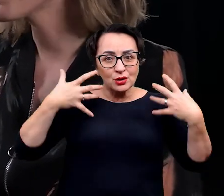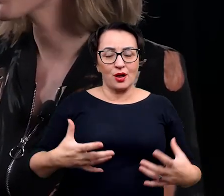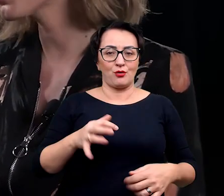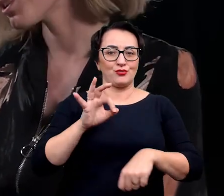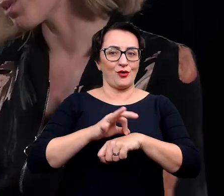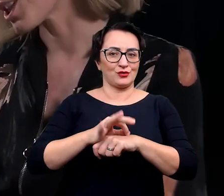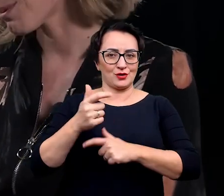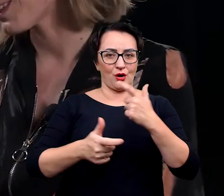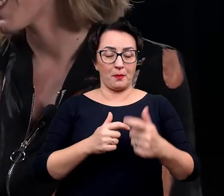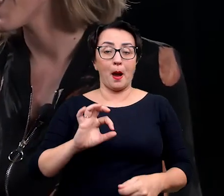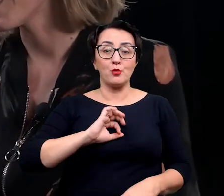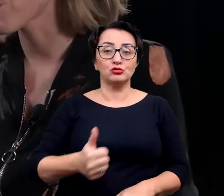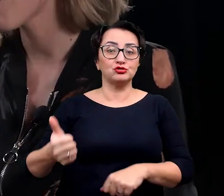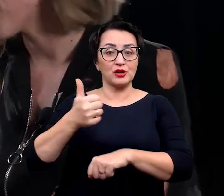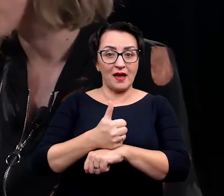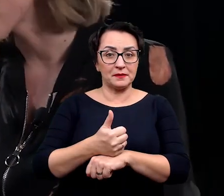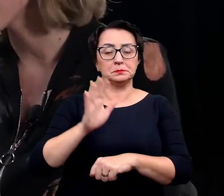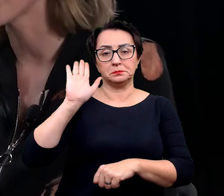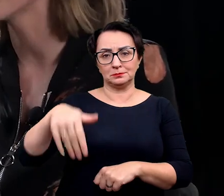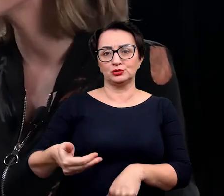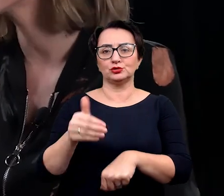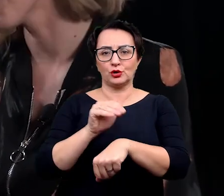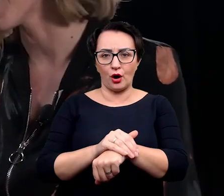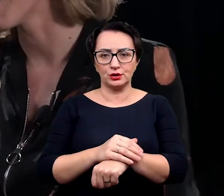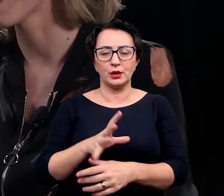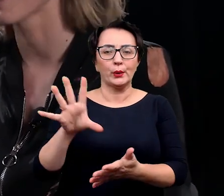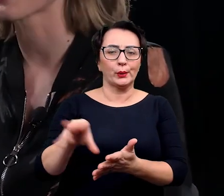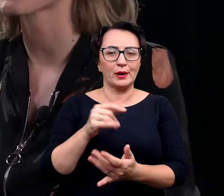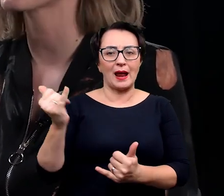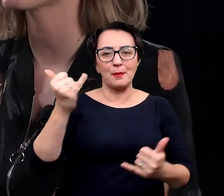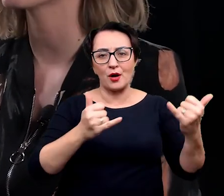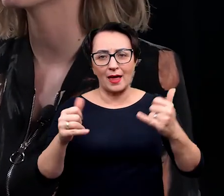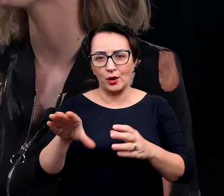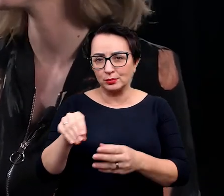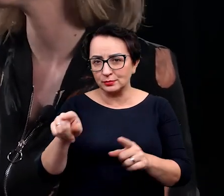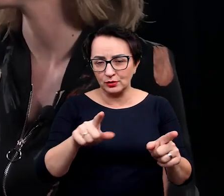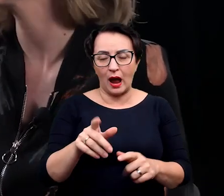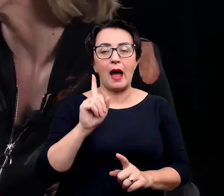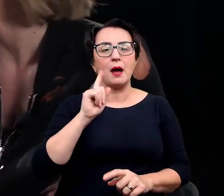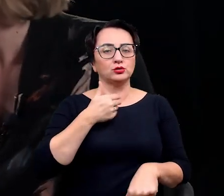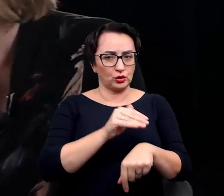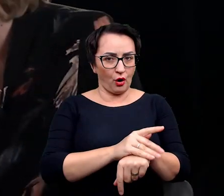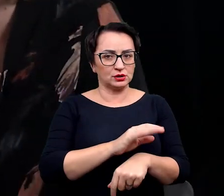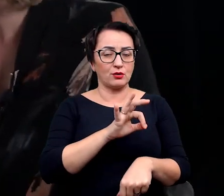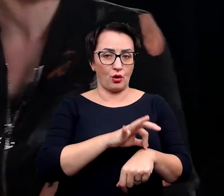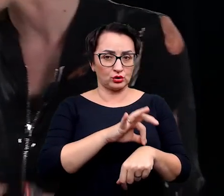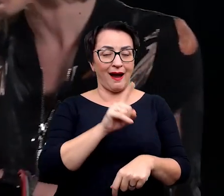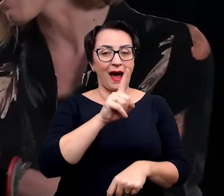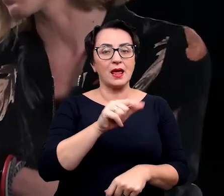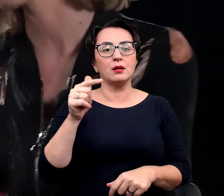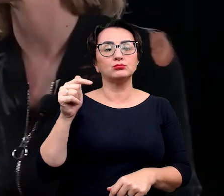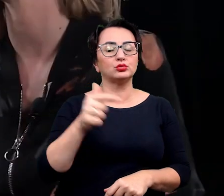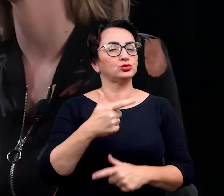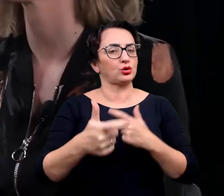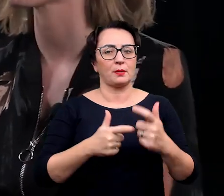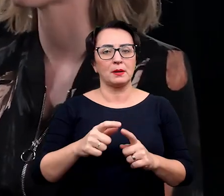I mu jeszcze wzgodził się, żebym ja zużywała te odczynniki i robiła ten doktorat, no ale w wolnym czasie. Znaczy moim etatem